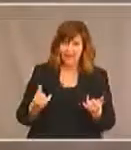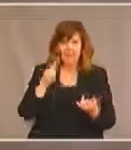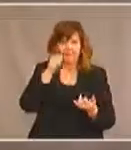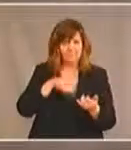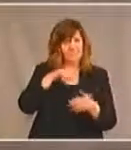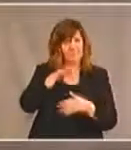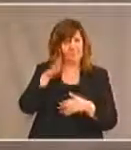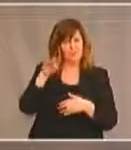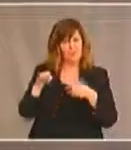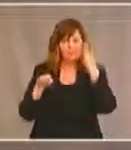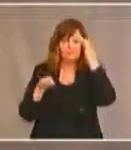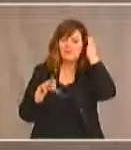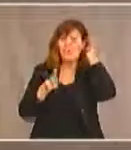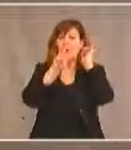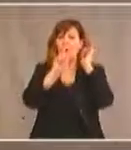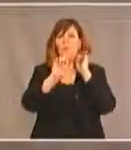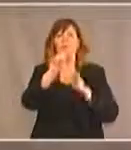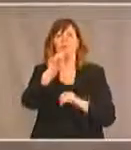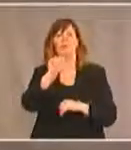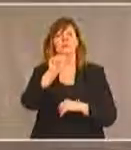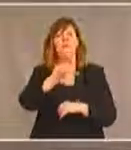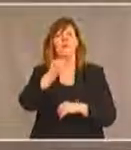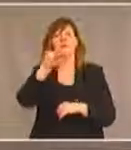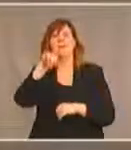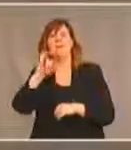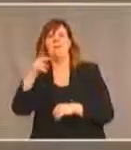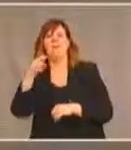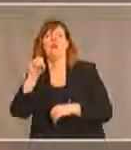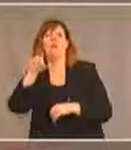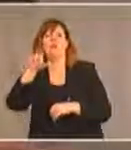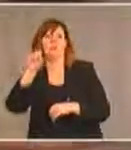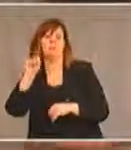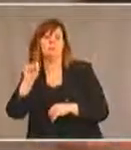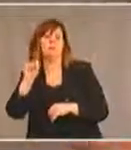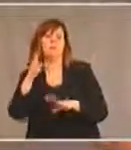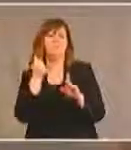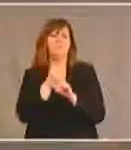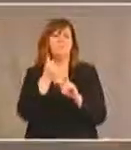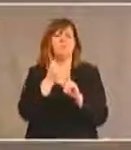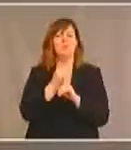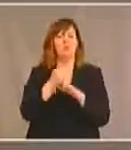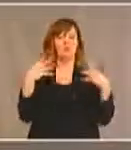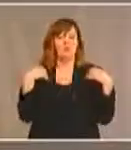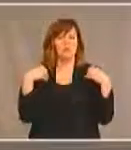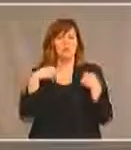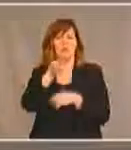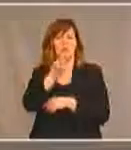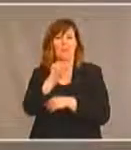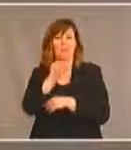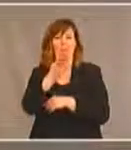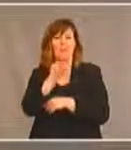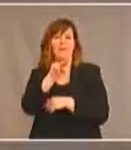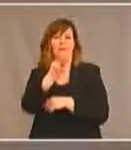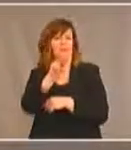intervenant, M. Wendell Nicholas qui est président du conseil Wabanaki des personnes ayant des